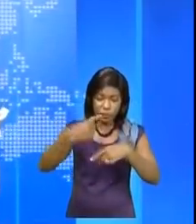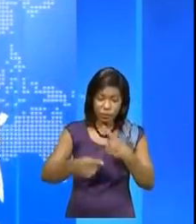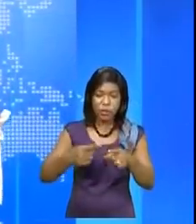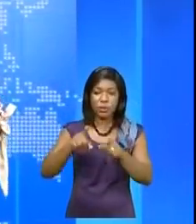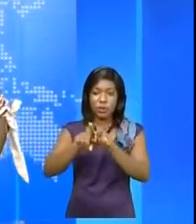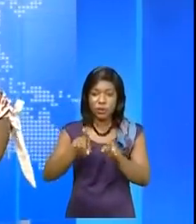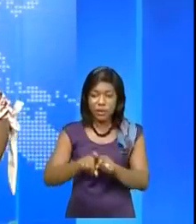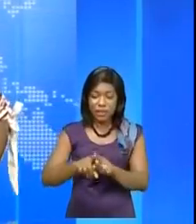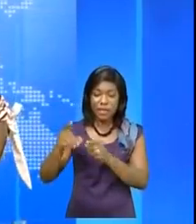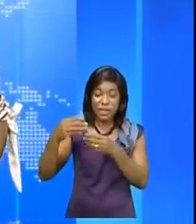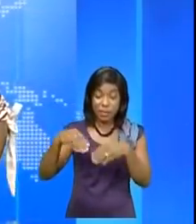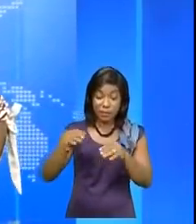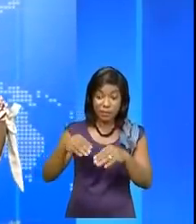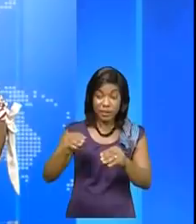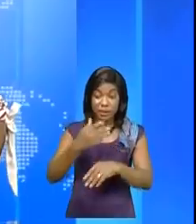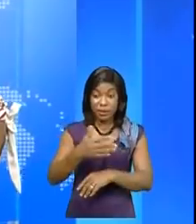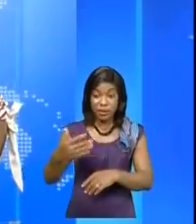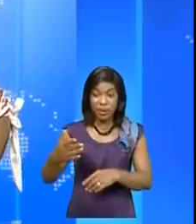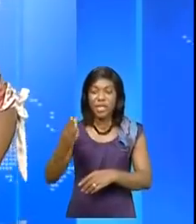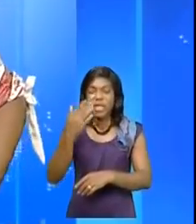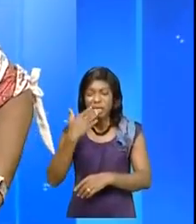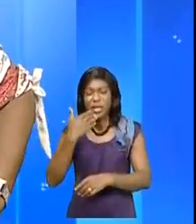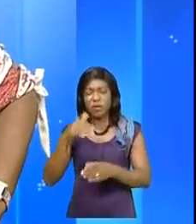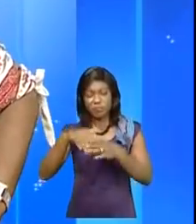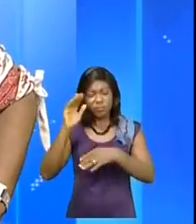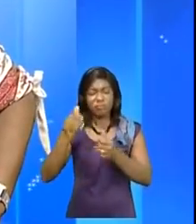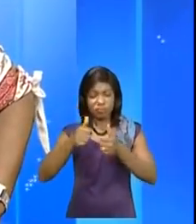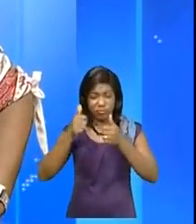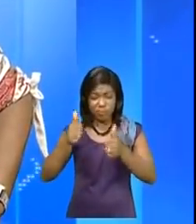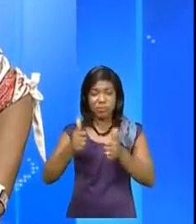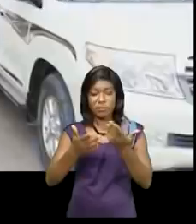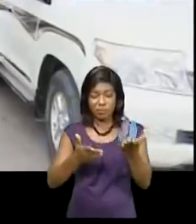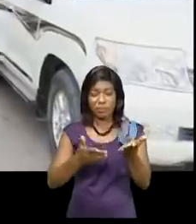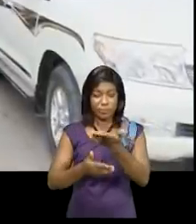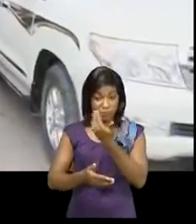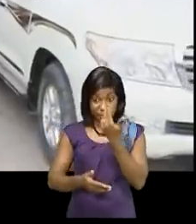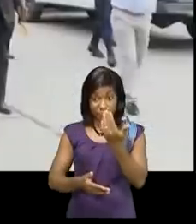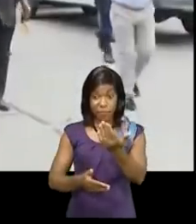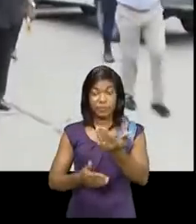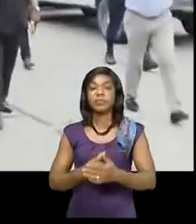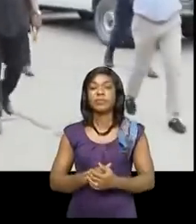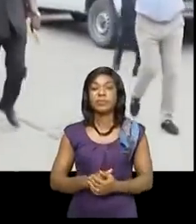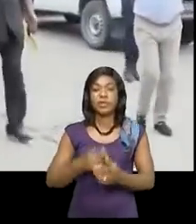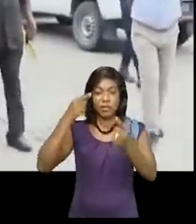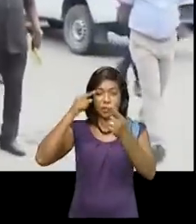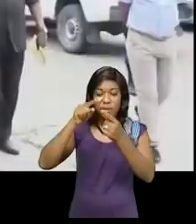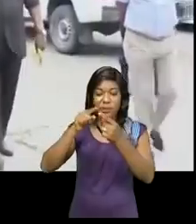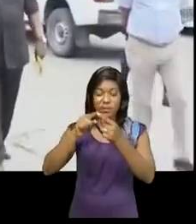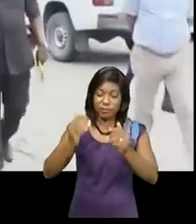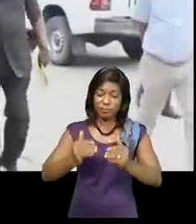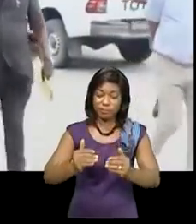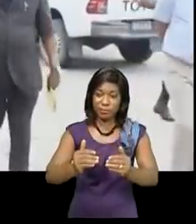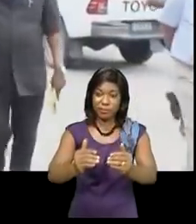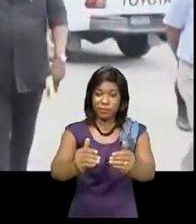le marché quinois sera approvisionné en riz. Les détails dans ce reportage. L'objectif poursuivi par